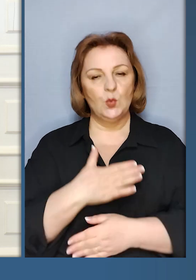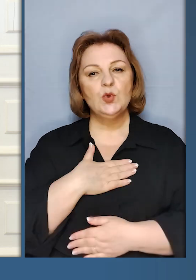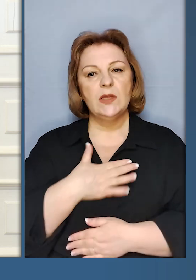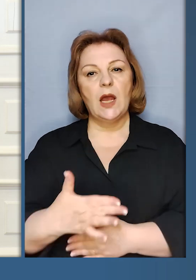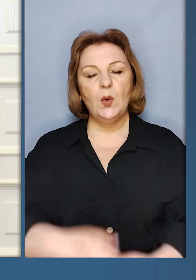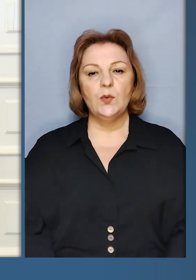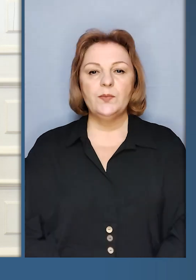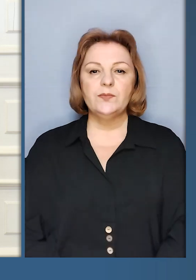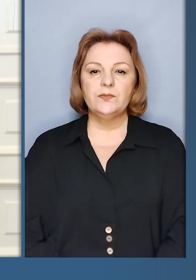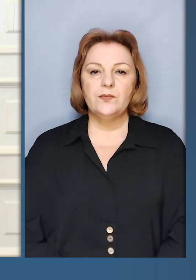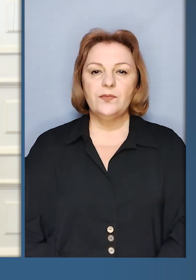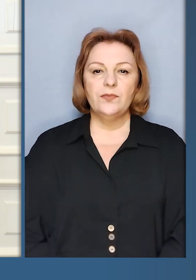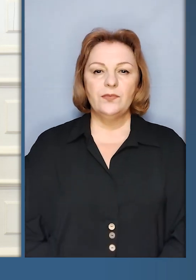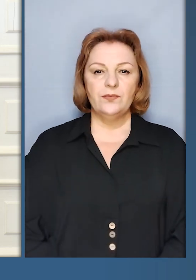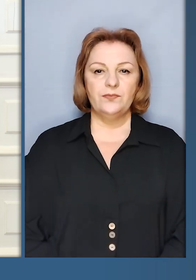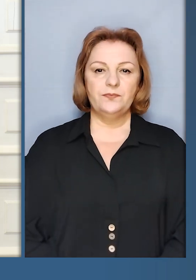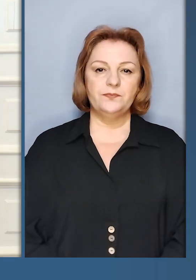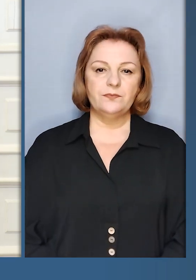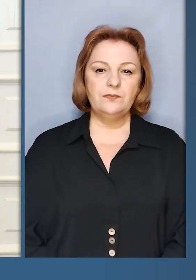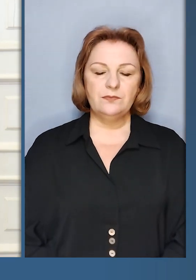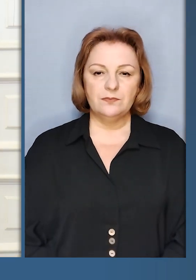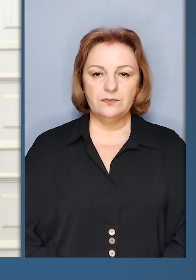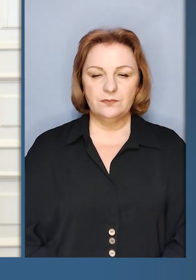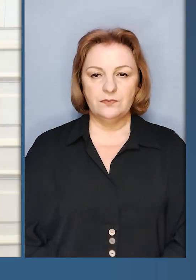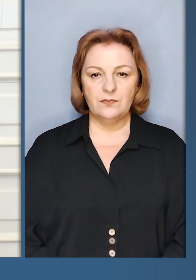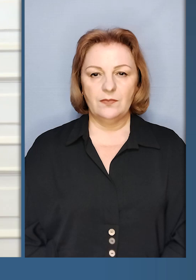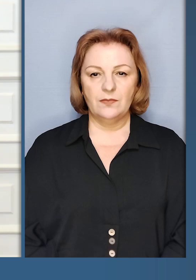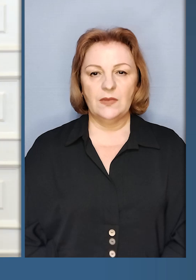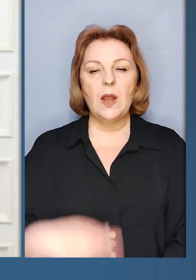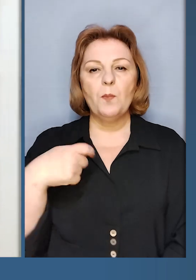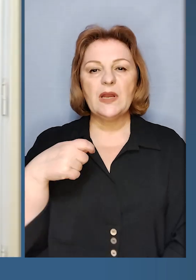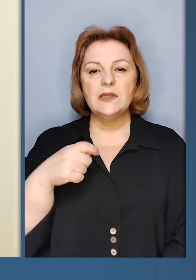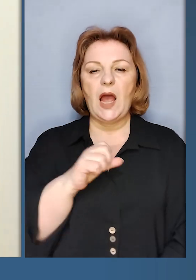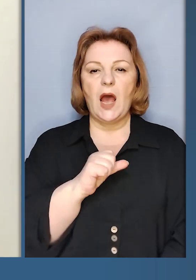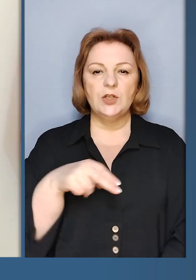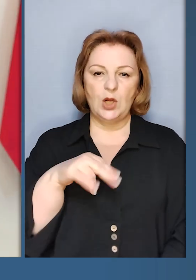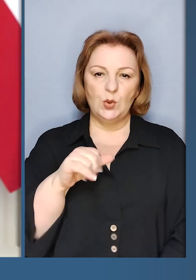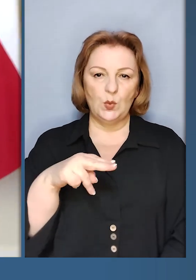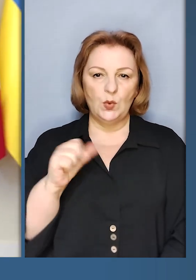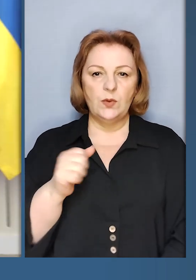допомагає. Дуже дякую вам. Дякую. Пан президент Андрій Дуда.